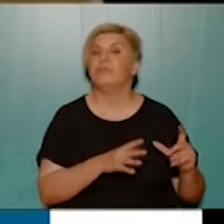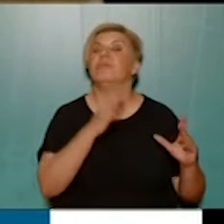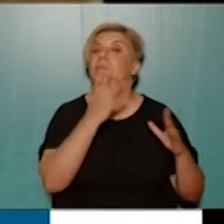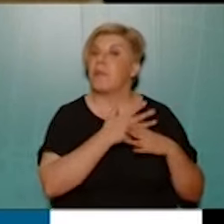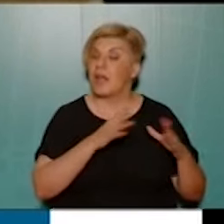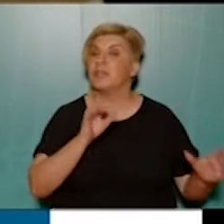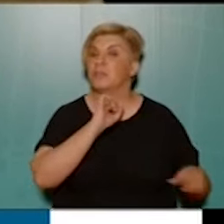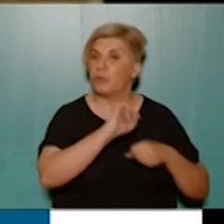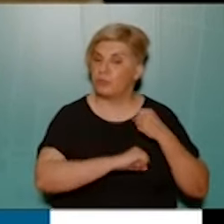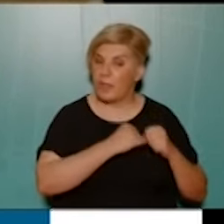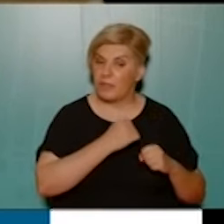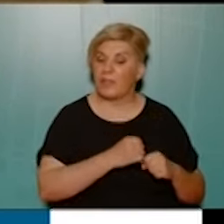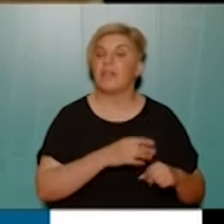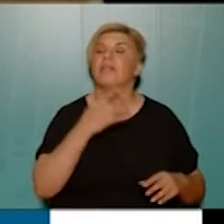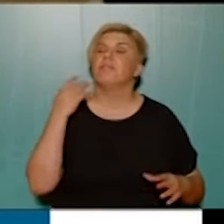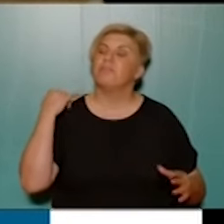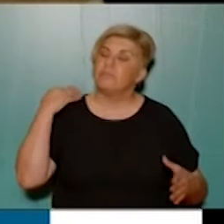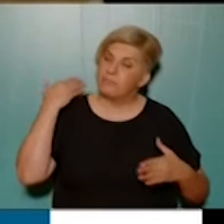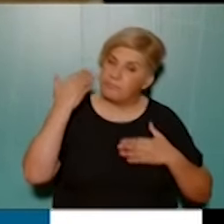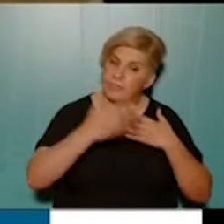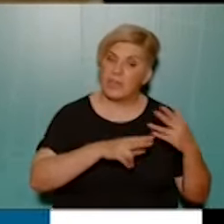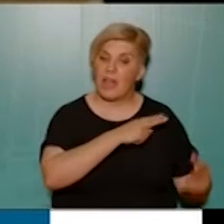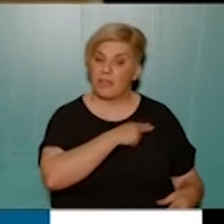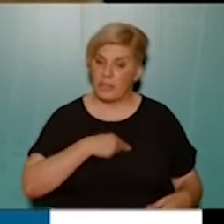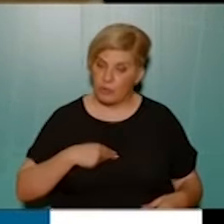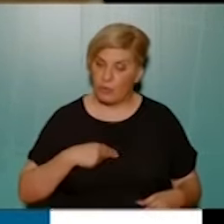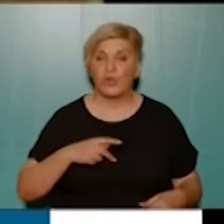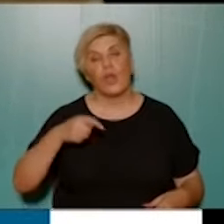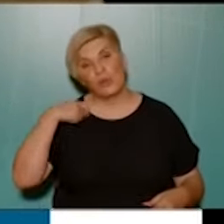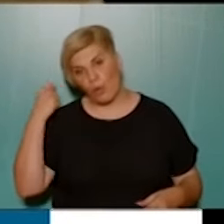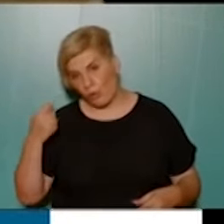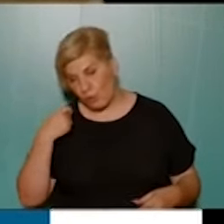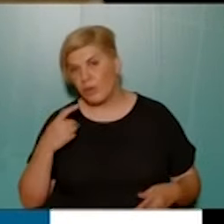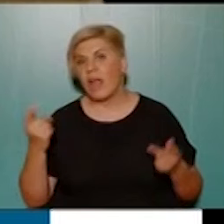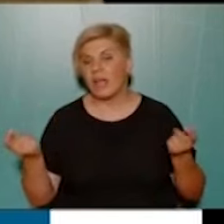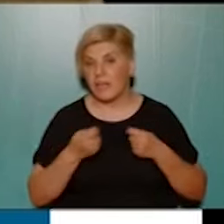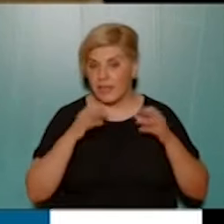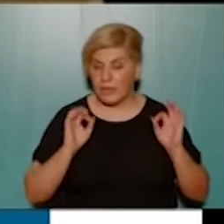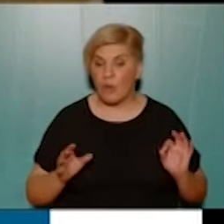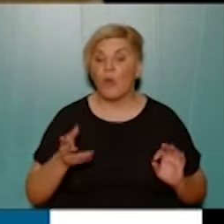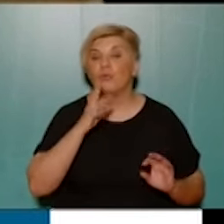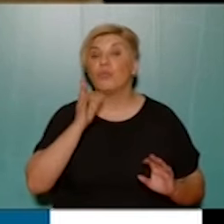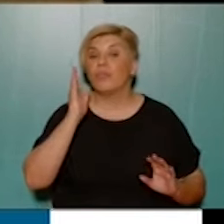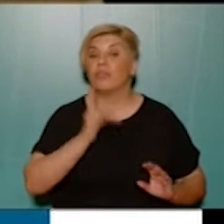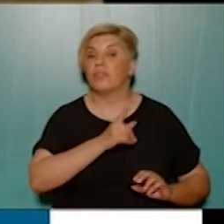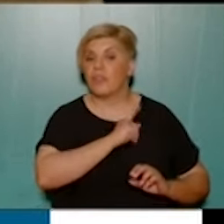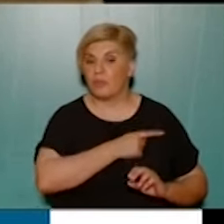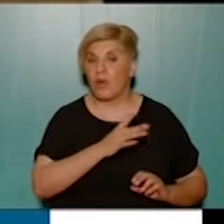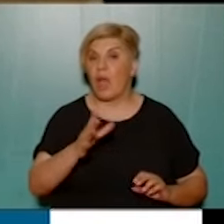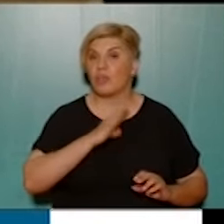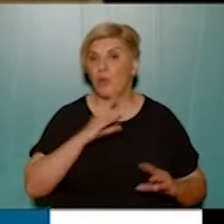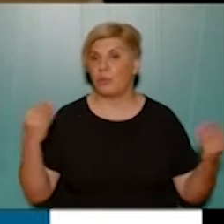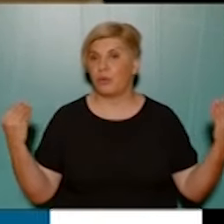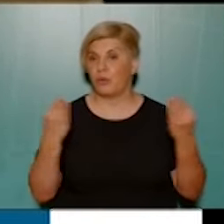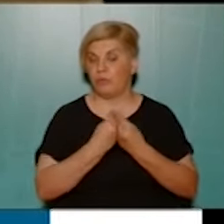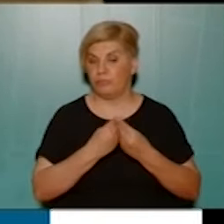τις τεράστιες προσπάθειες διαχρονικά των καθηγητών και των γονέων να γίνει όσο είναι δυνατόν αυτό το κτίριο ανθρώπινο